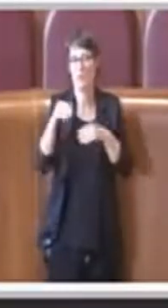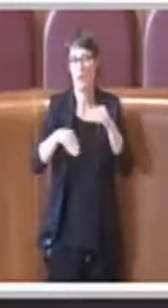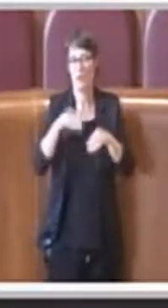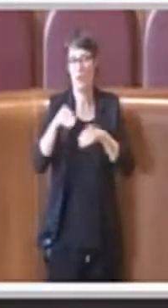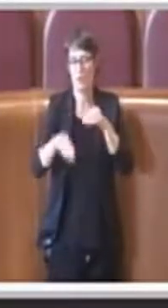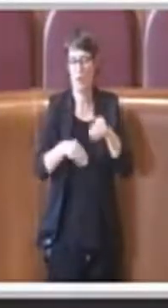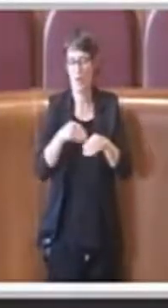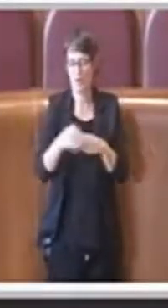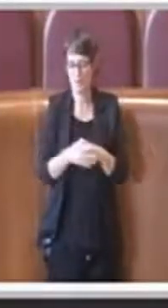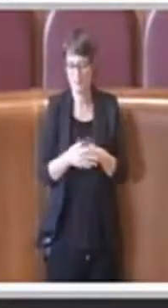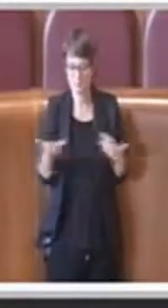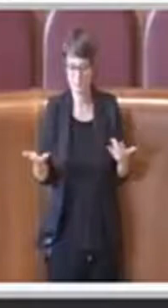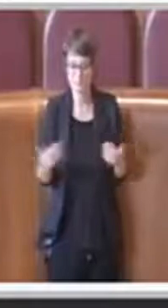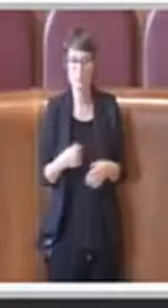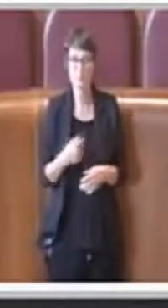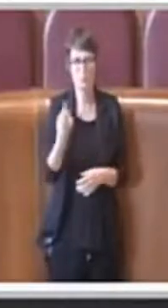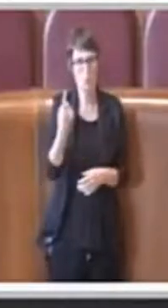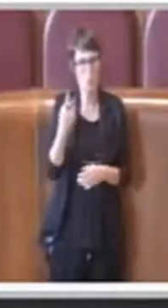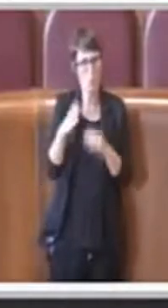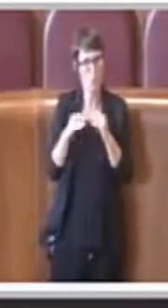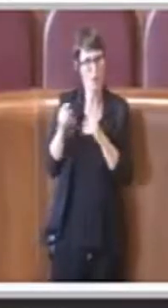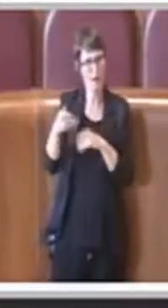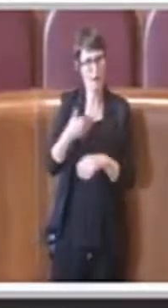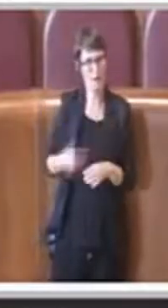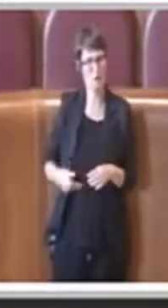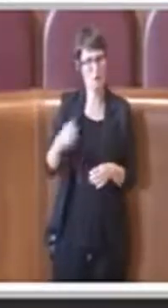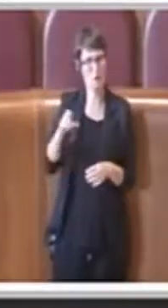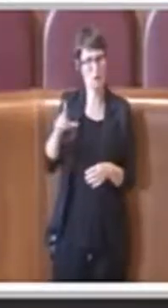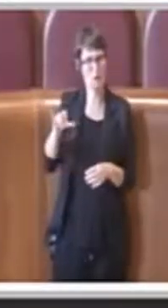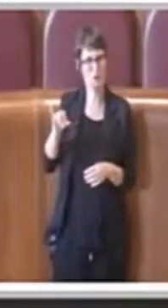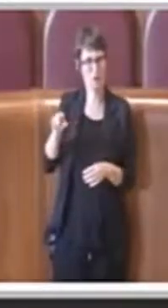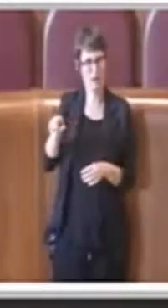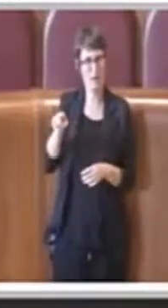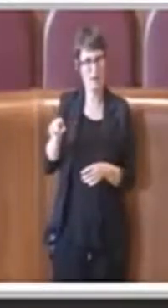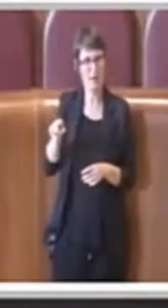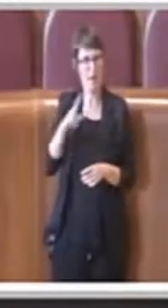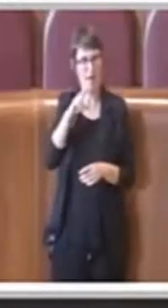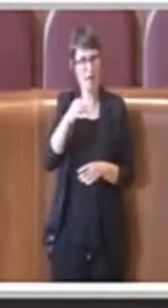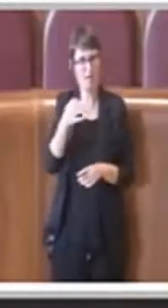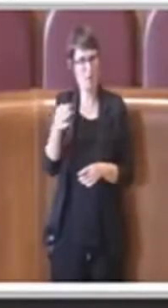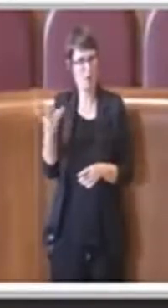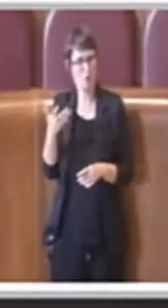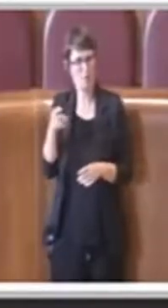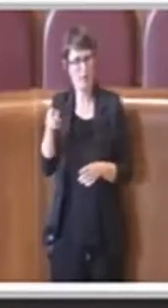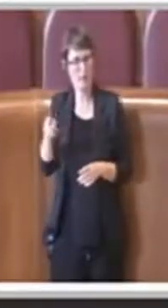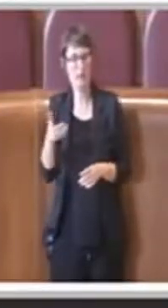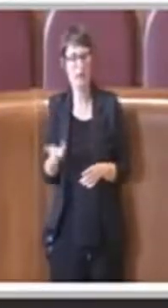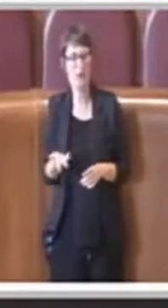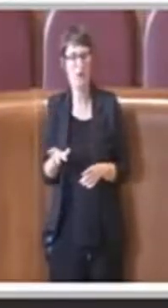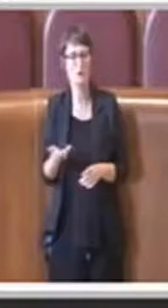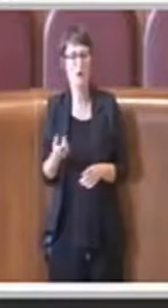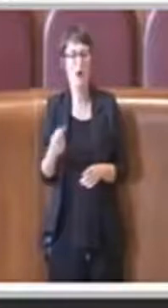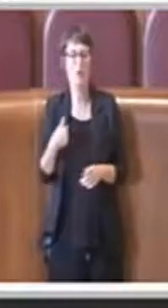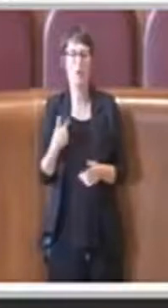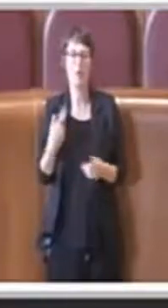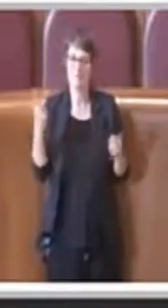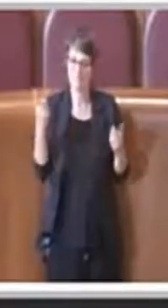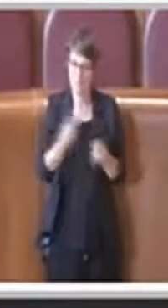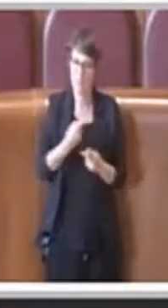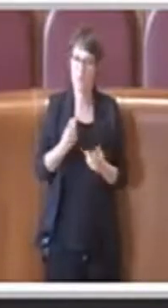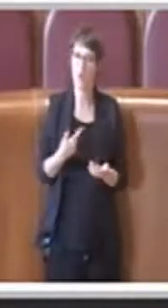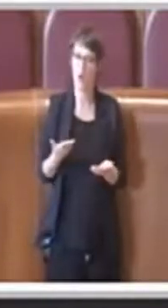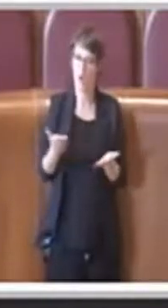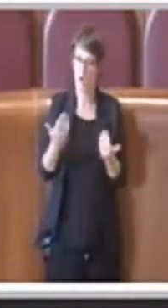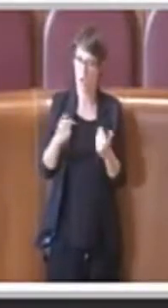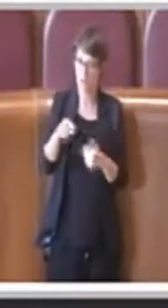su una cosa ha ragione la consigliera Celli, quando si dice che non è tutto, tuttavia nonostante si stia procedendo all'acquisizione ed è veramente